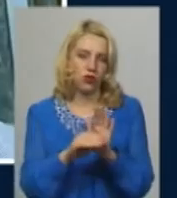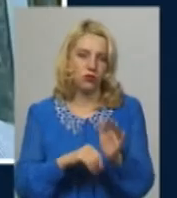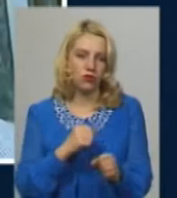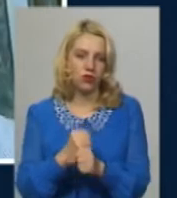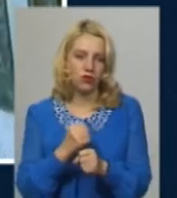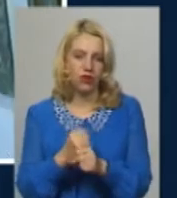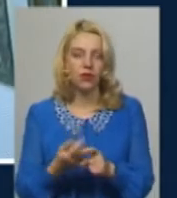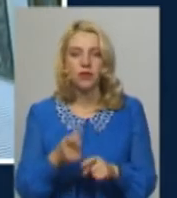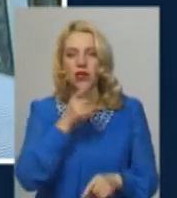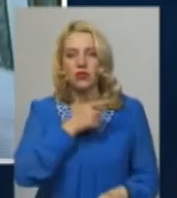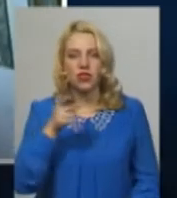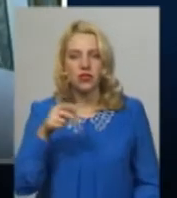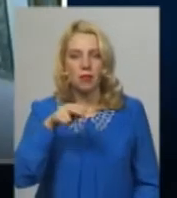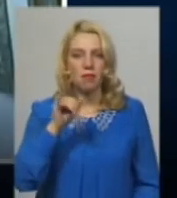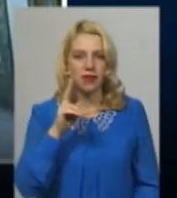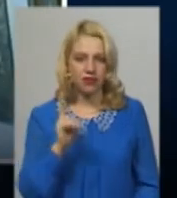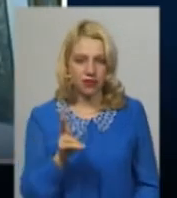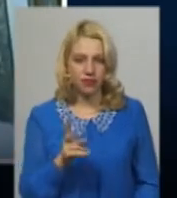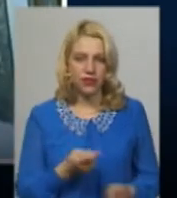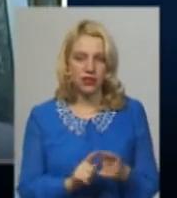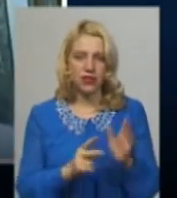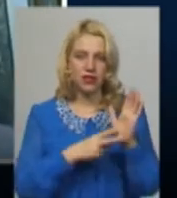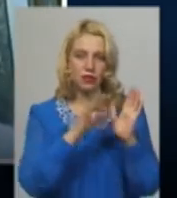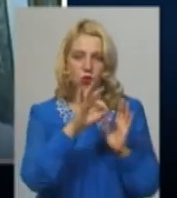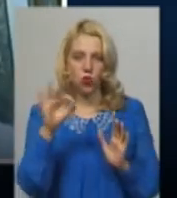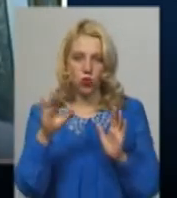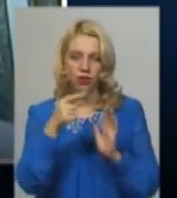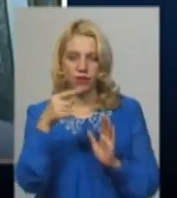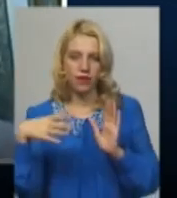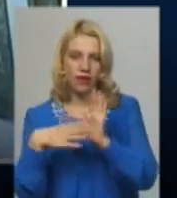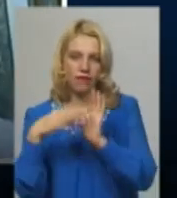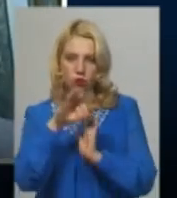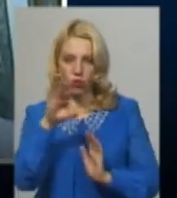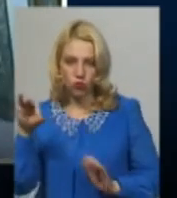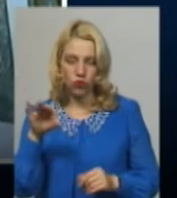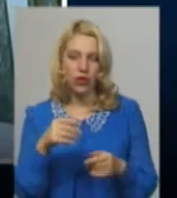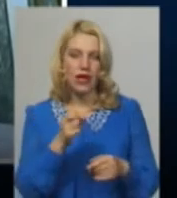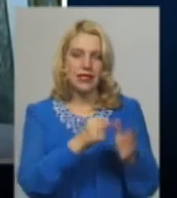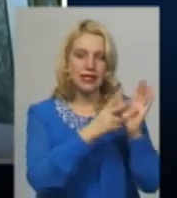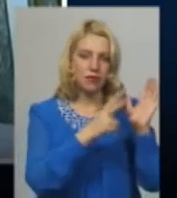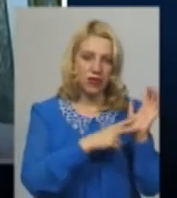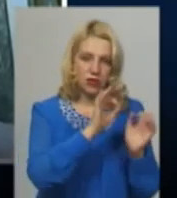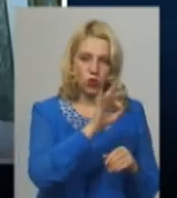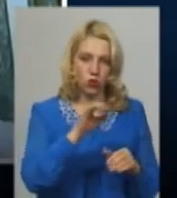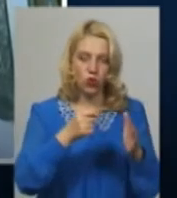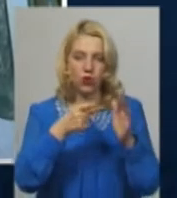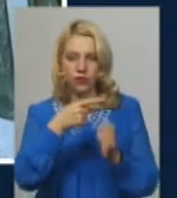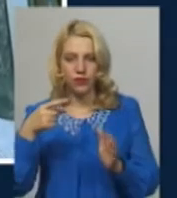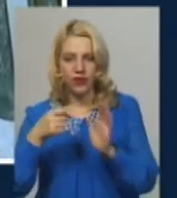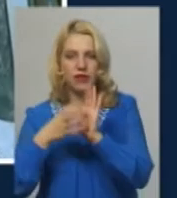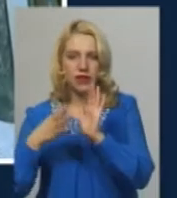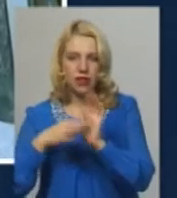В часи пік, попередньо це 7.00-9.00 і 17.00-19.00,